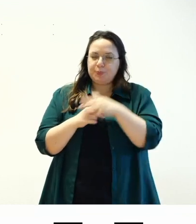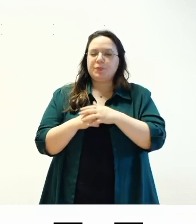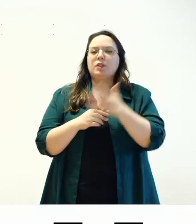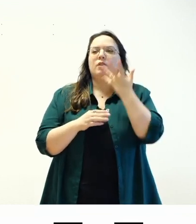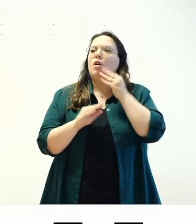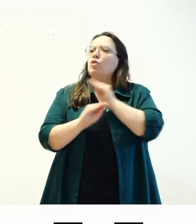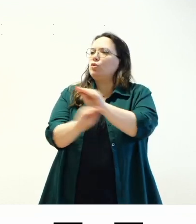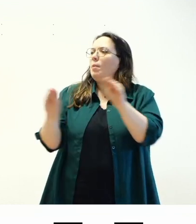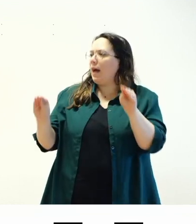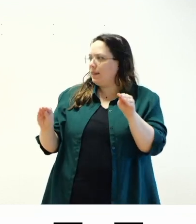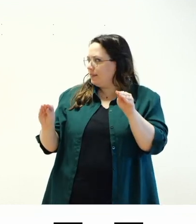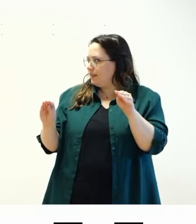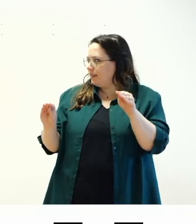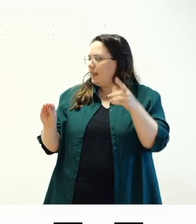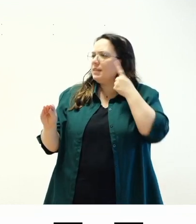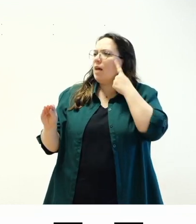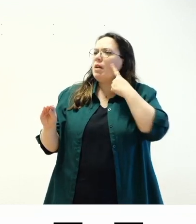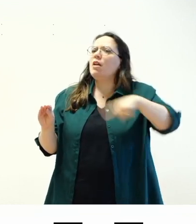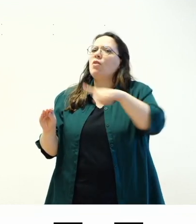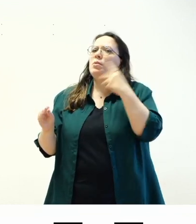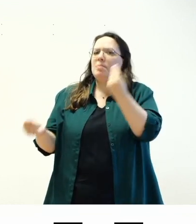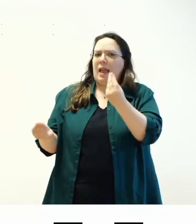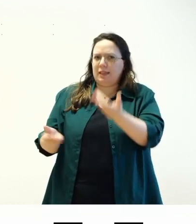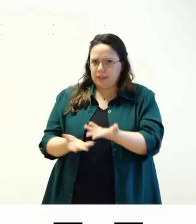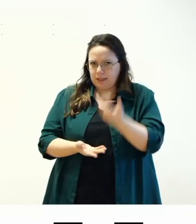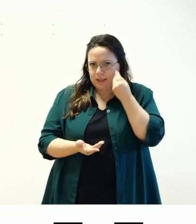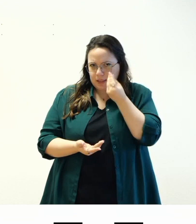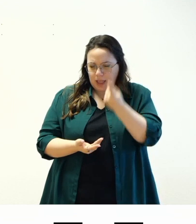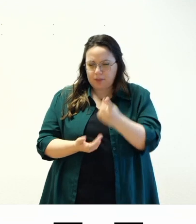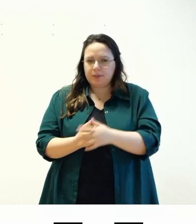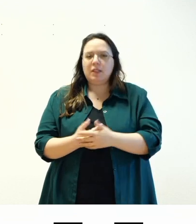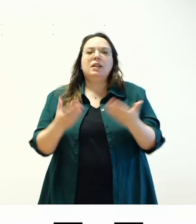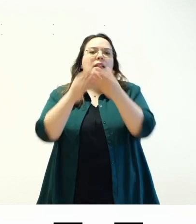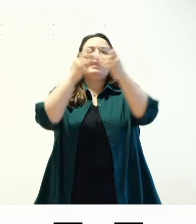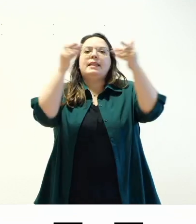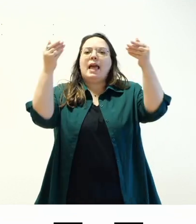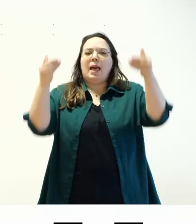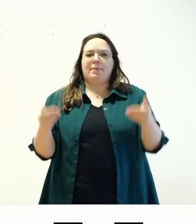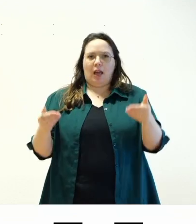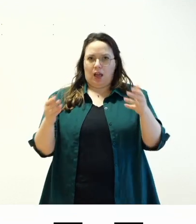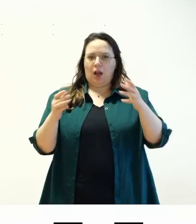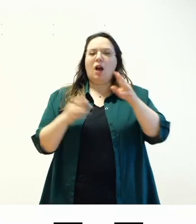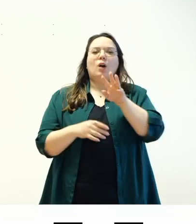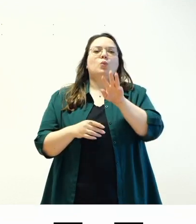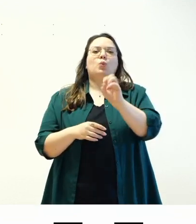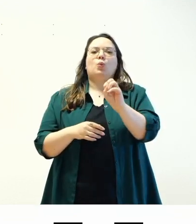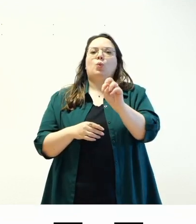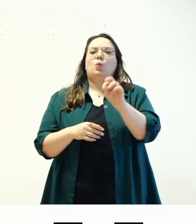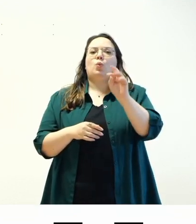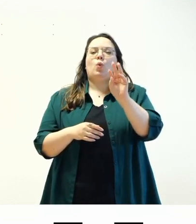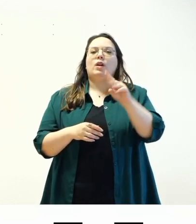faccio a voi per sentire un po' che cosa ne pensate un tema di wordpress può rispettare le